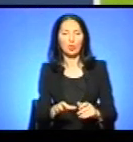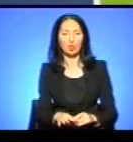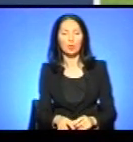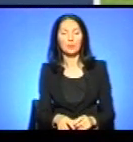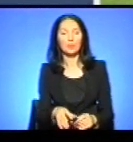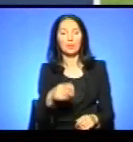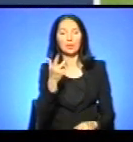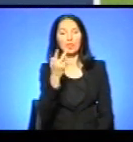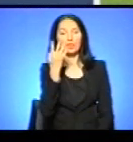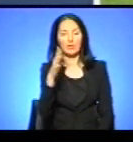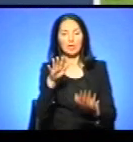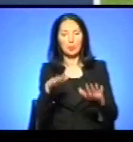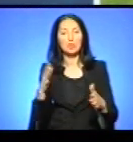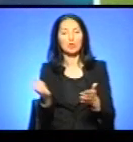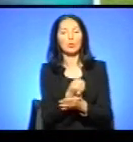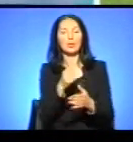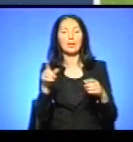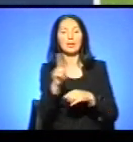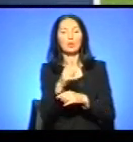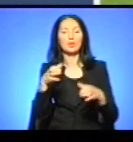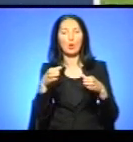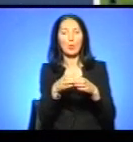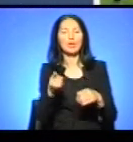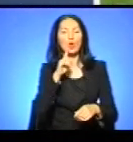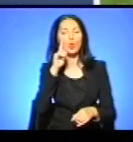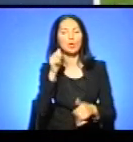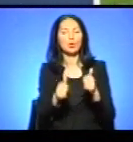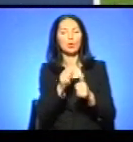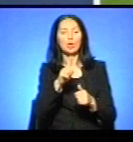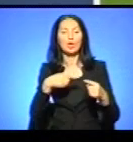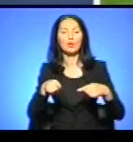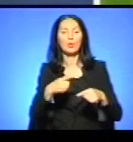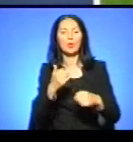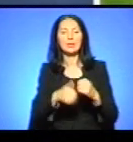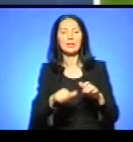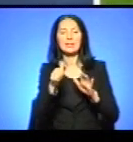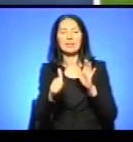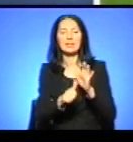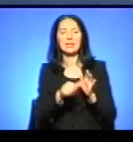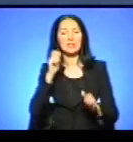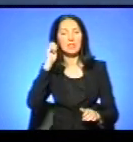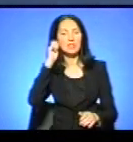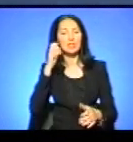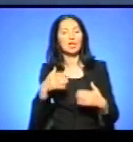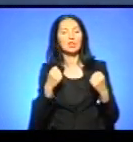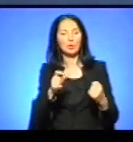Третє і четверте місце здобули тернопільські команди на юнацькому турнірі з футболу серед 16-річних спортсменів.